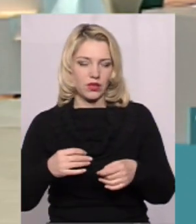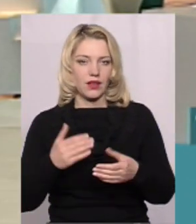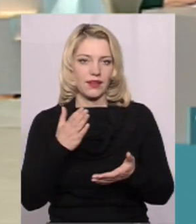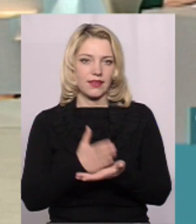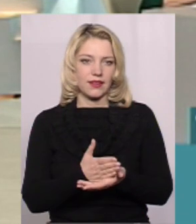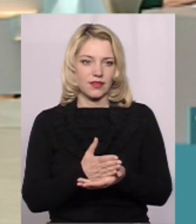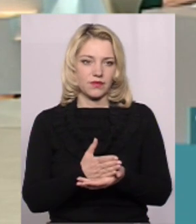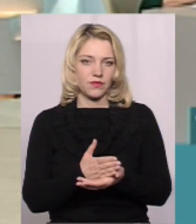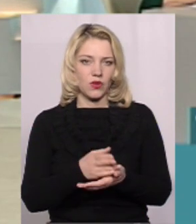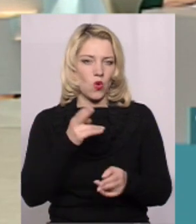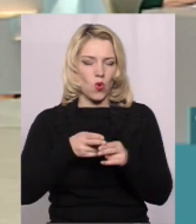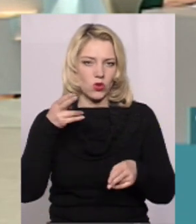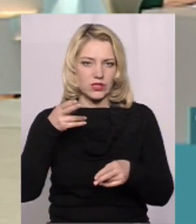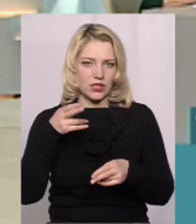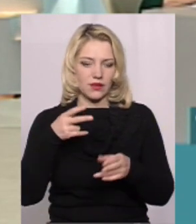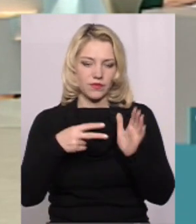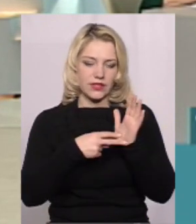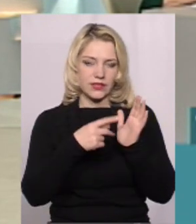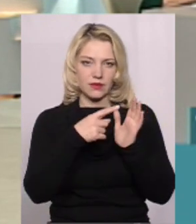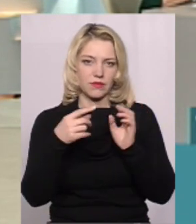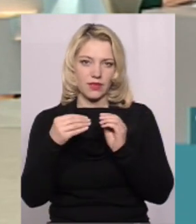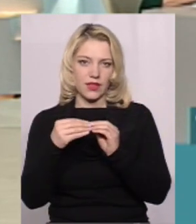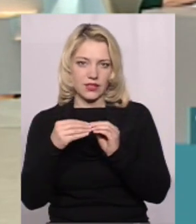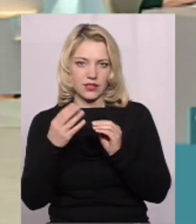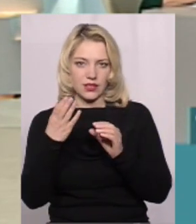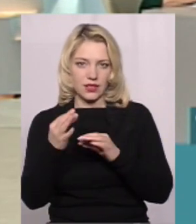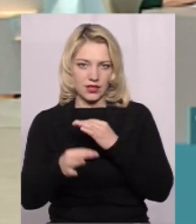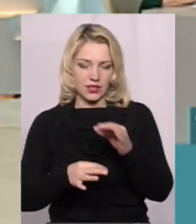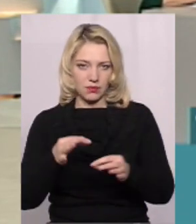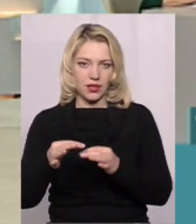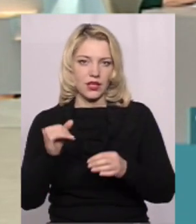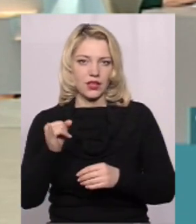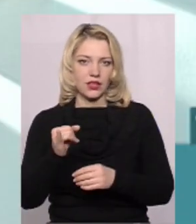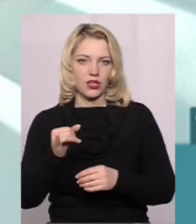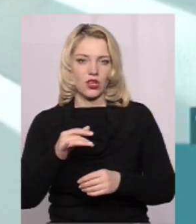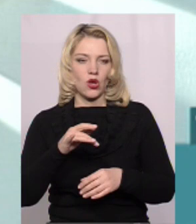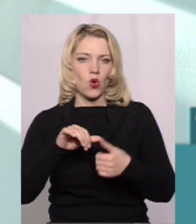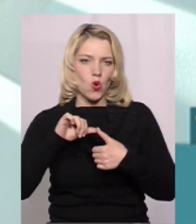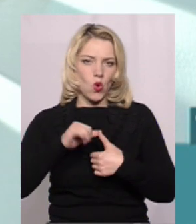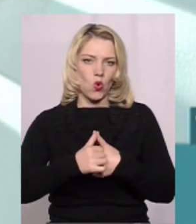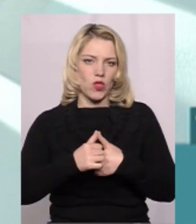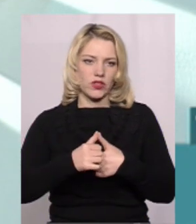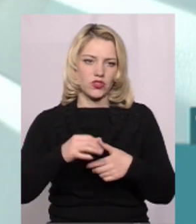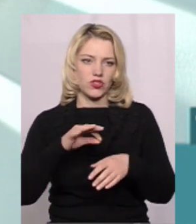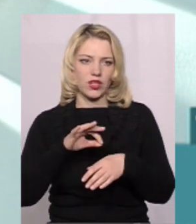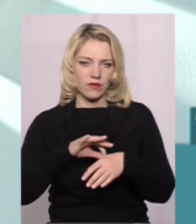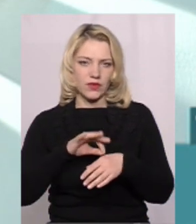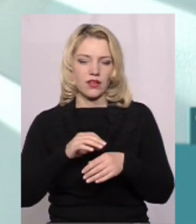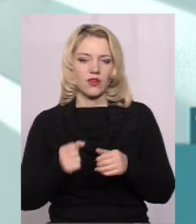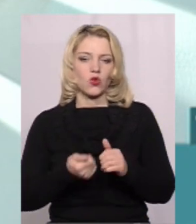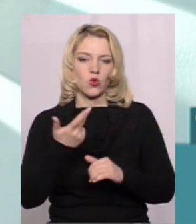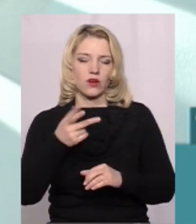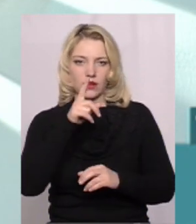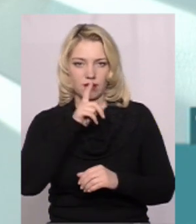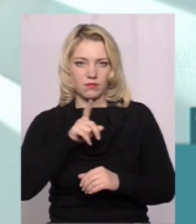гостра від 7-10 діб і хронічна до декількох місяців